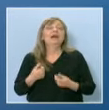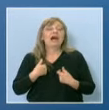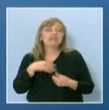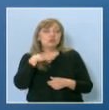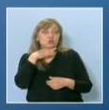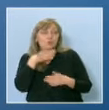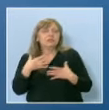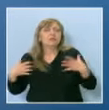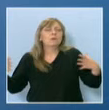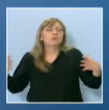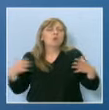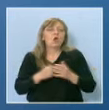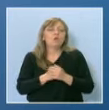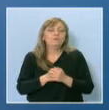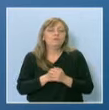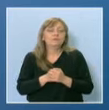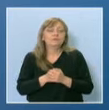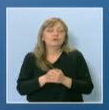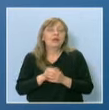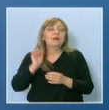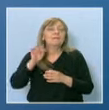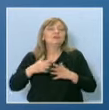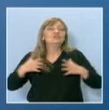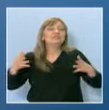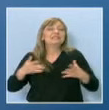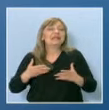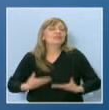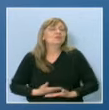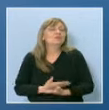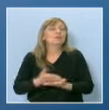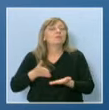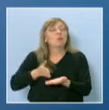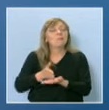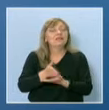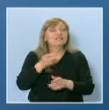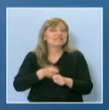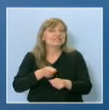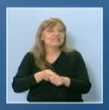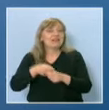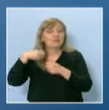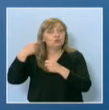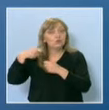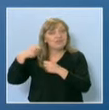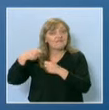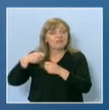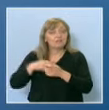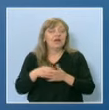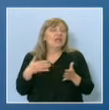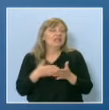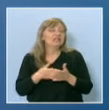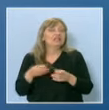изключително много. Беше цяло приключение по пътя на създаването на филма, тъй като